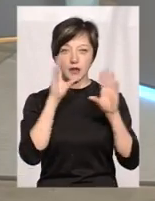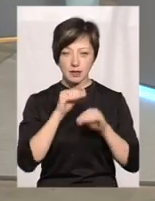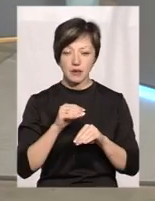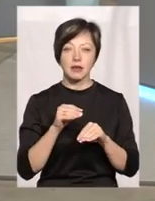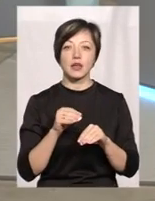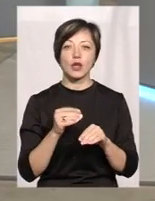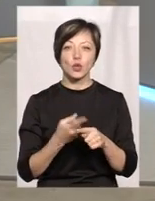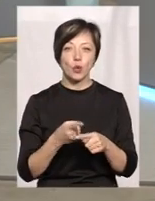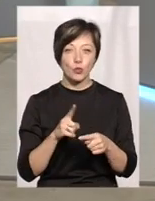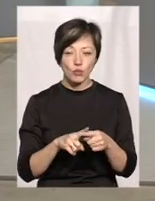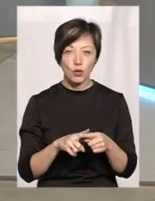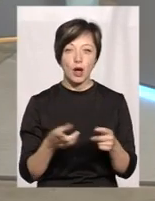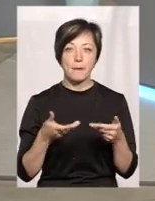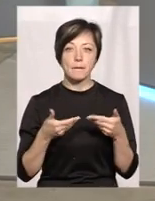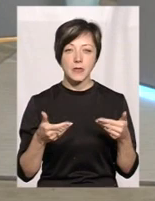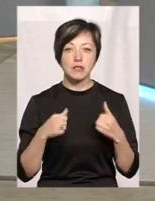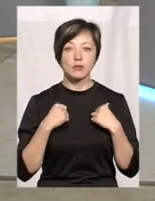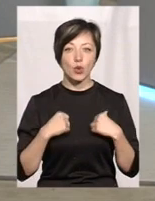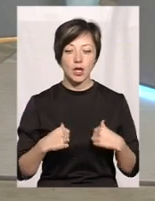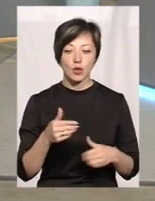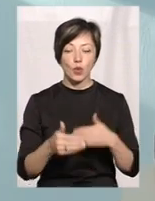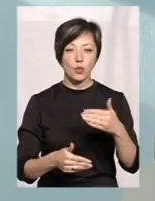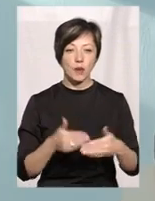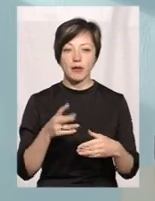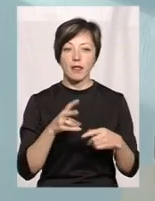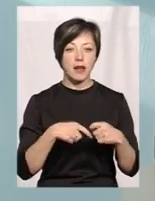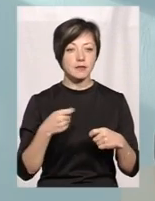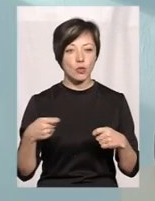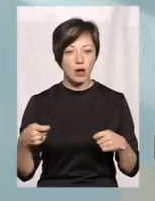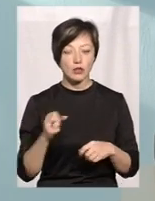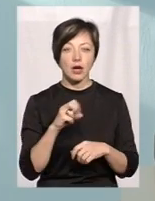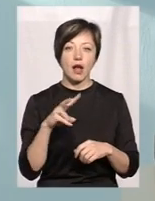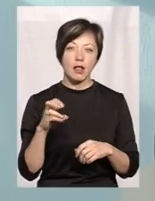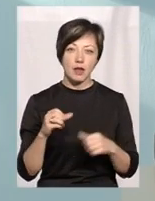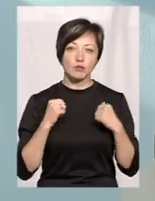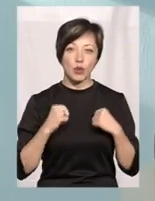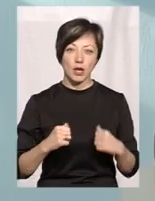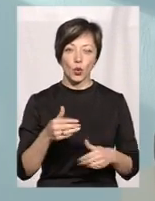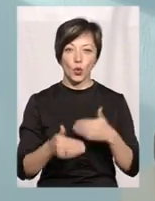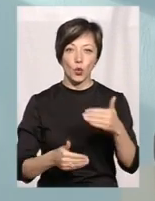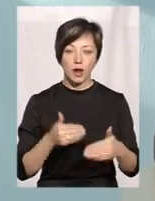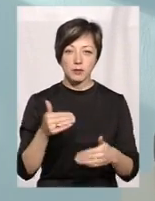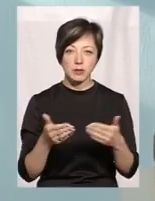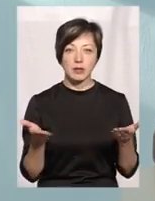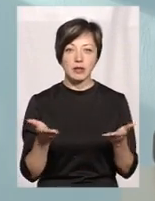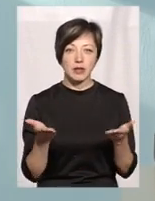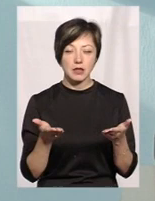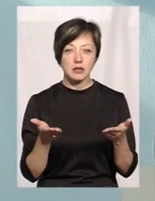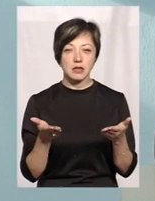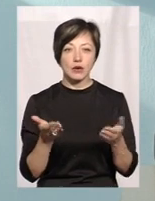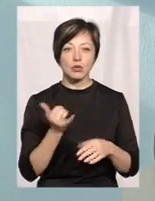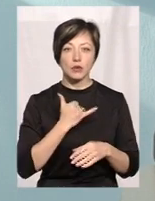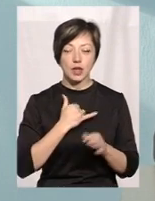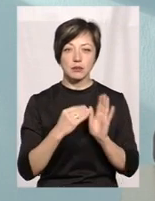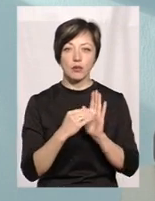перехідні, тому ми спокійно рухаємося. Не зволікаючи, але десь спокійно рухаємося. Десь у нас